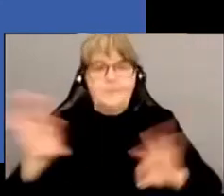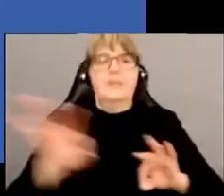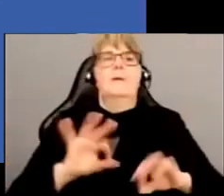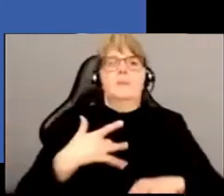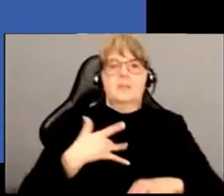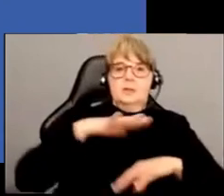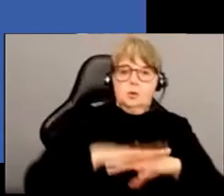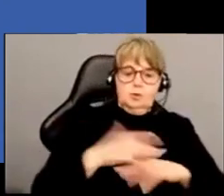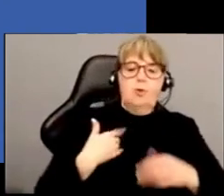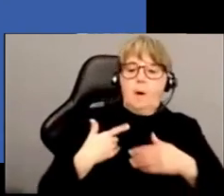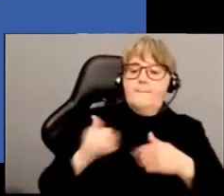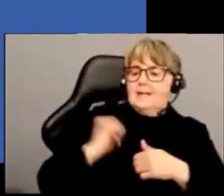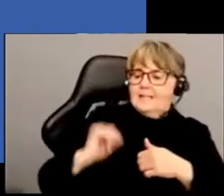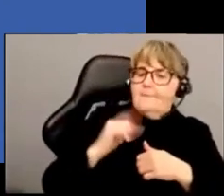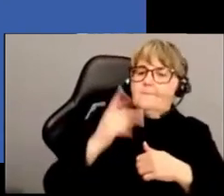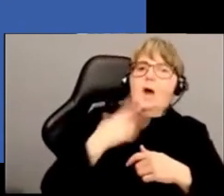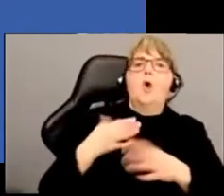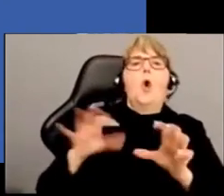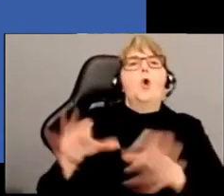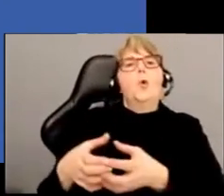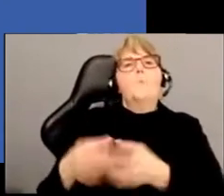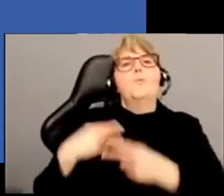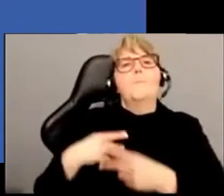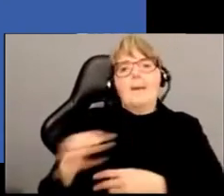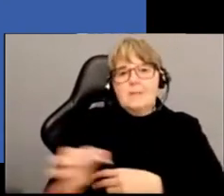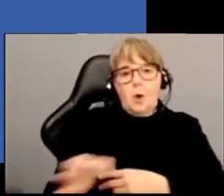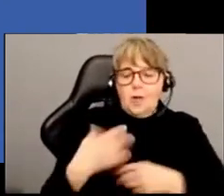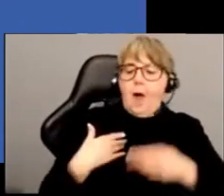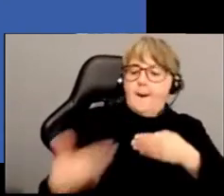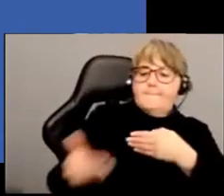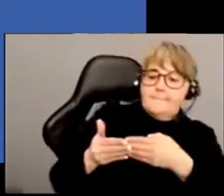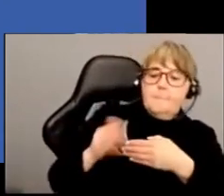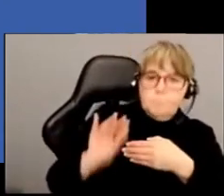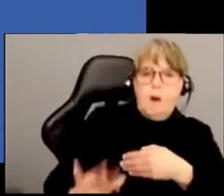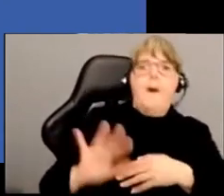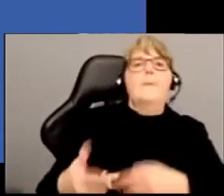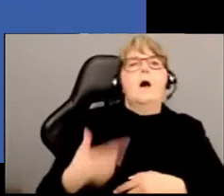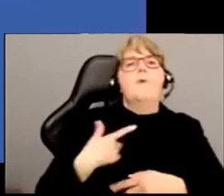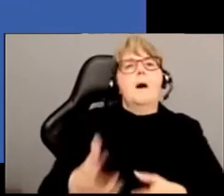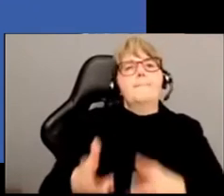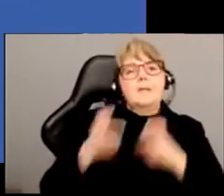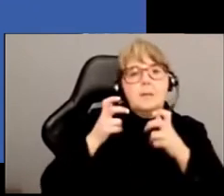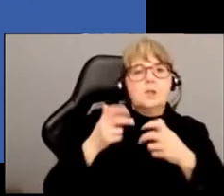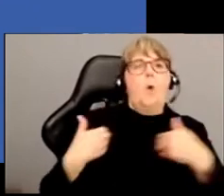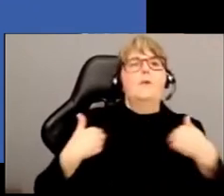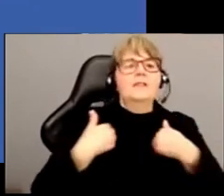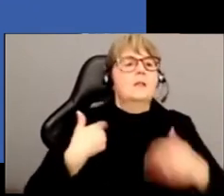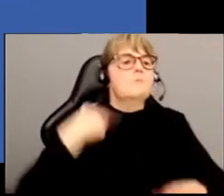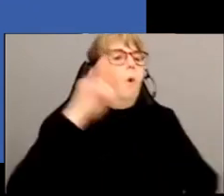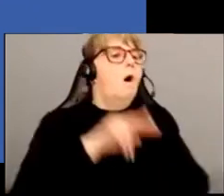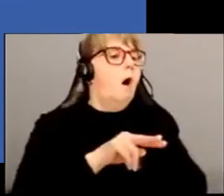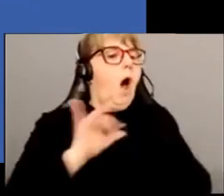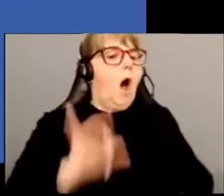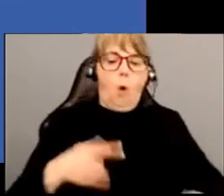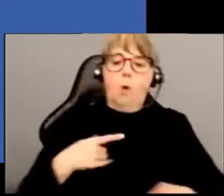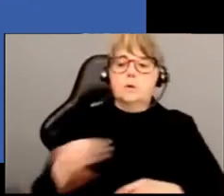groupe humain minoritaire, et on a constaté qu'ensuite la perception même des animaux était plus favorable, comme si finalement le simple